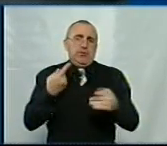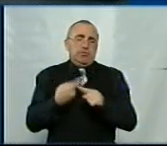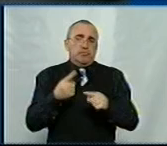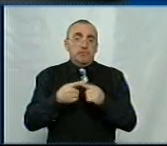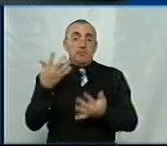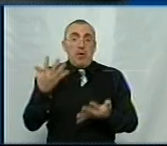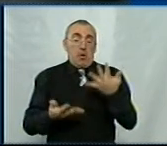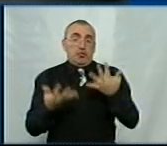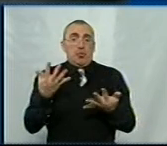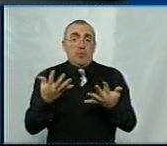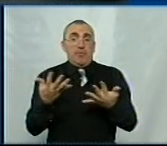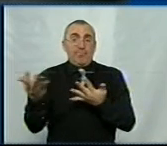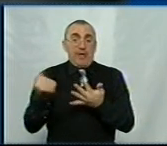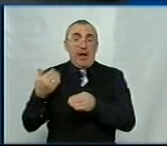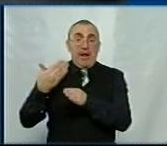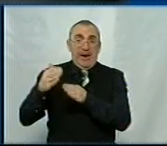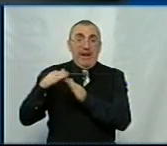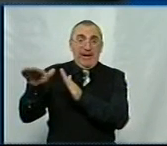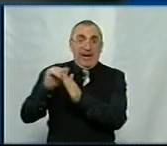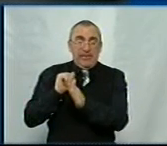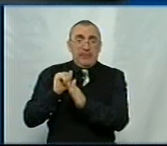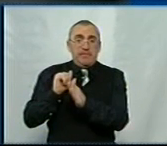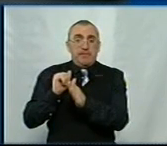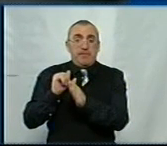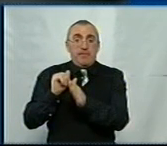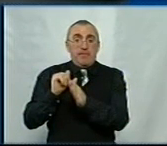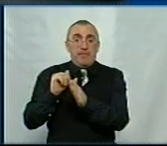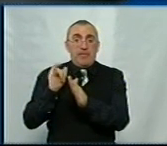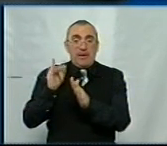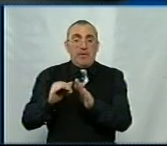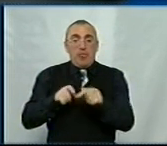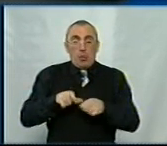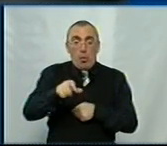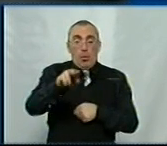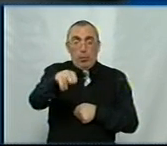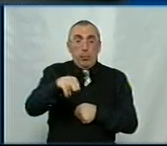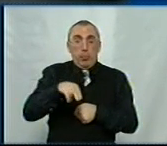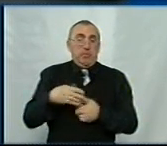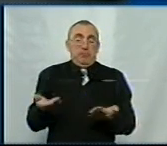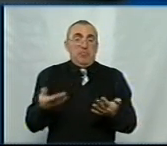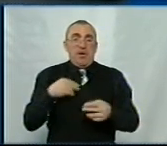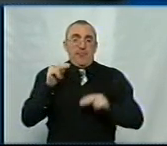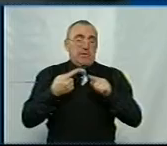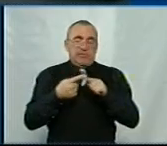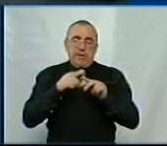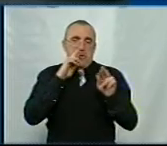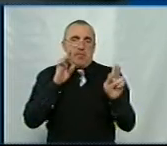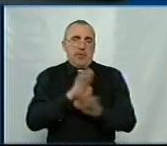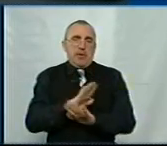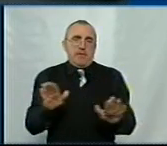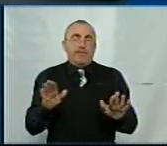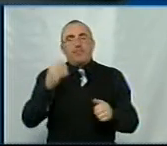якщо взяти кредит і нанести розмітку на дорожне покриття, вважаю, що це неправильно.